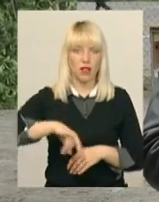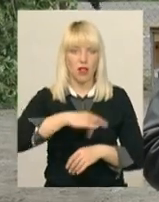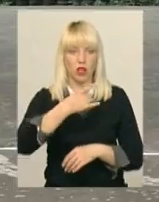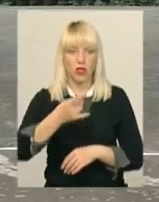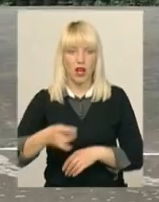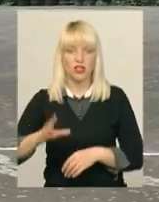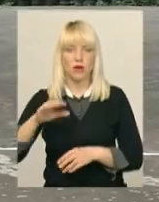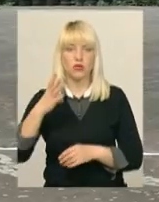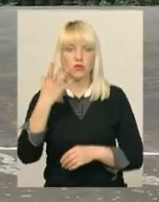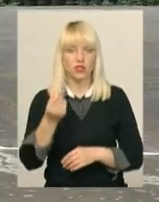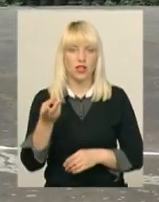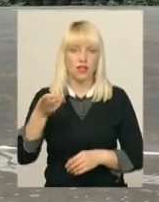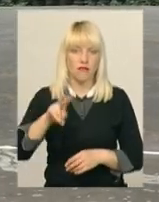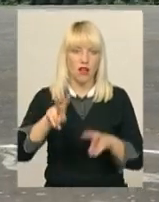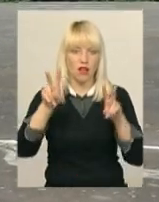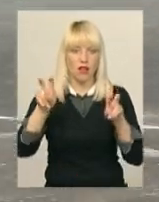класи.